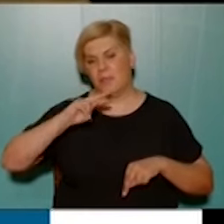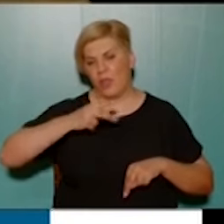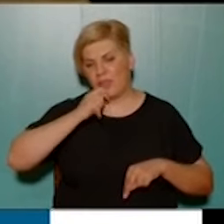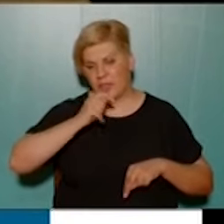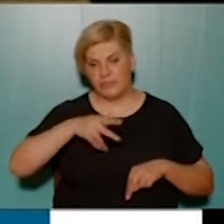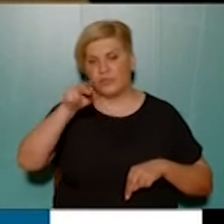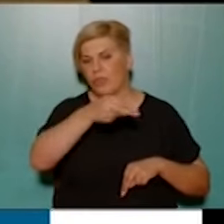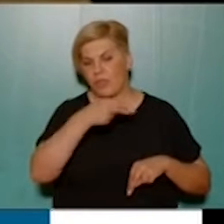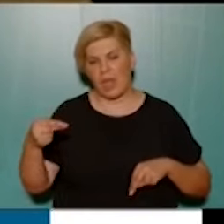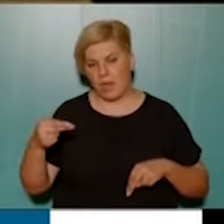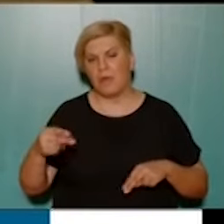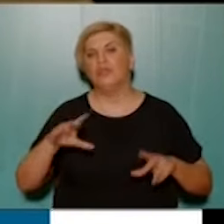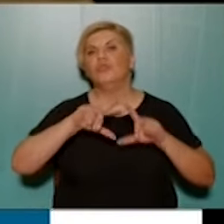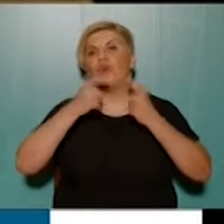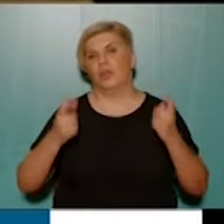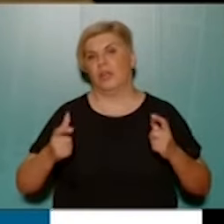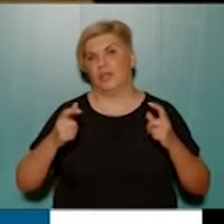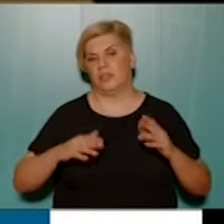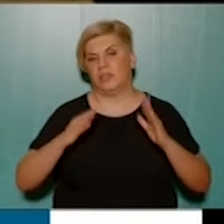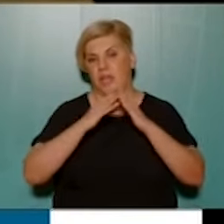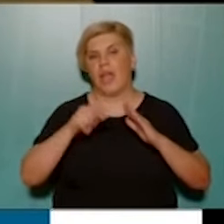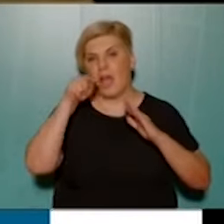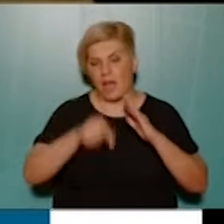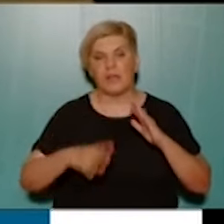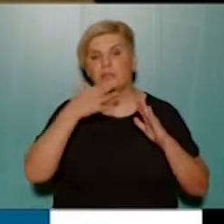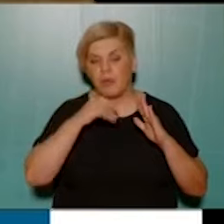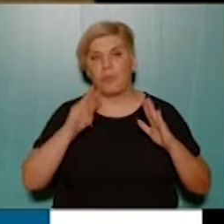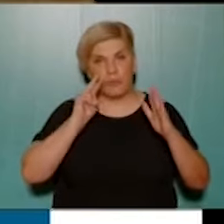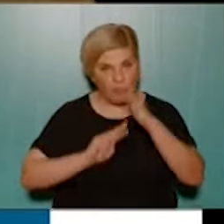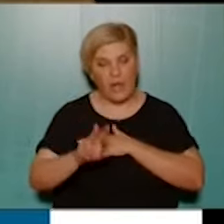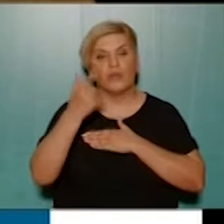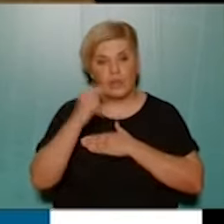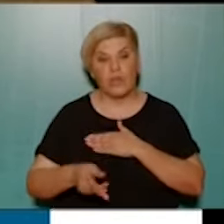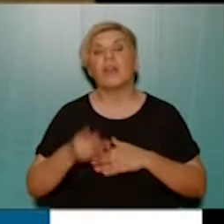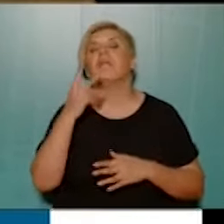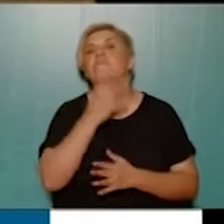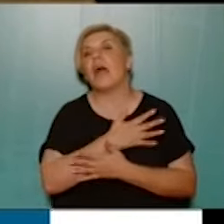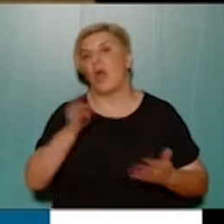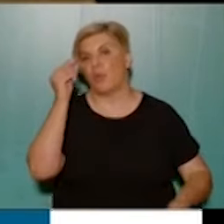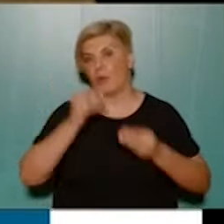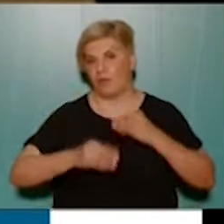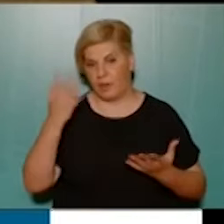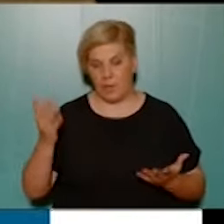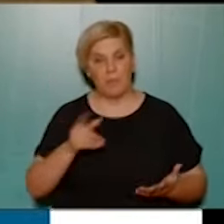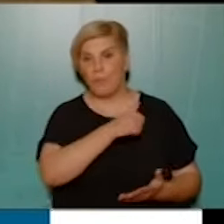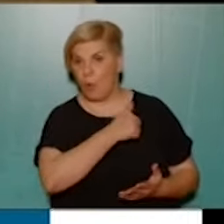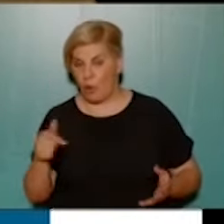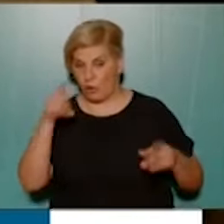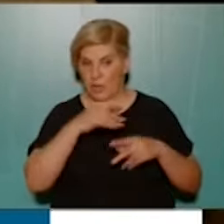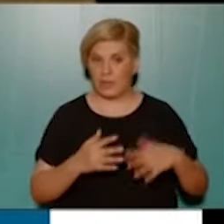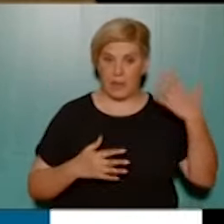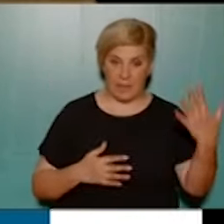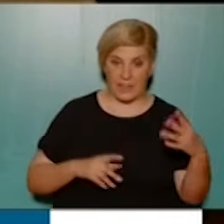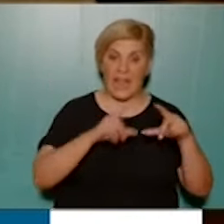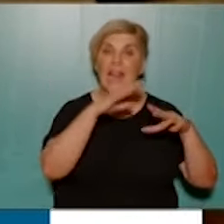συνολικά το ζήτημα της σχολικής στέγης στο Δήμο Θεσσαλονίκης. Ακριβώς γιατί προφανώς αυτό το ζήτημα είναι εκρηκτικό και δεν αφορά μόνο τα πέντε